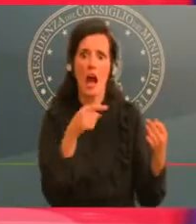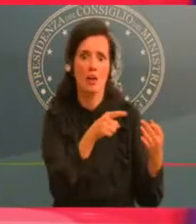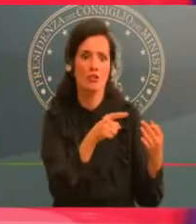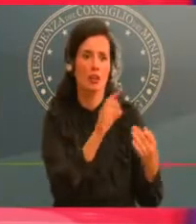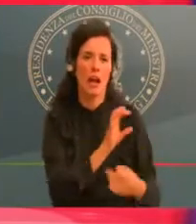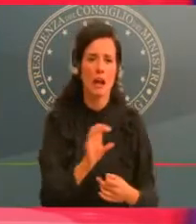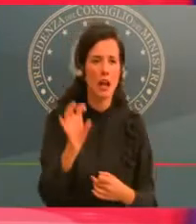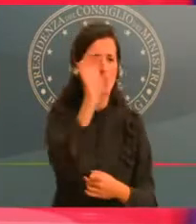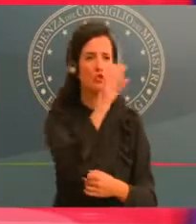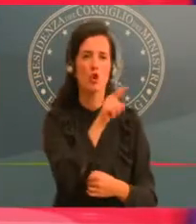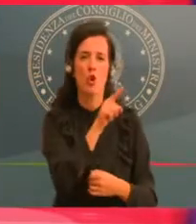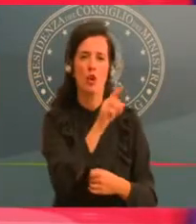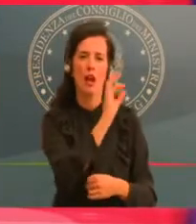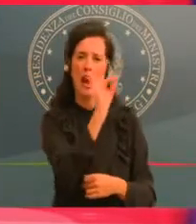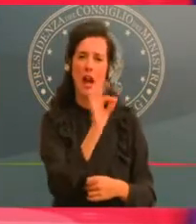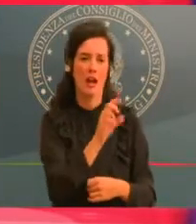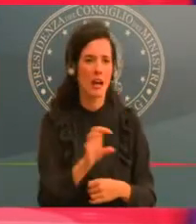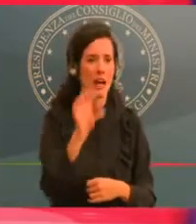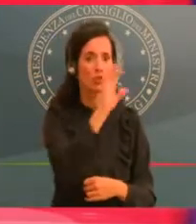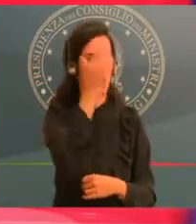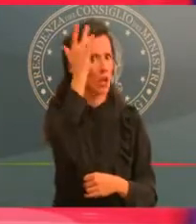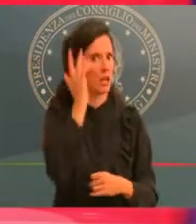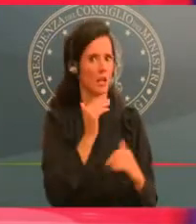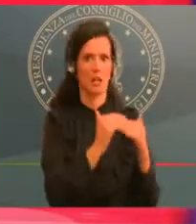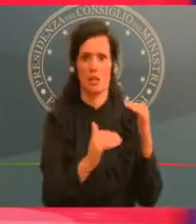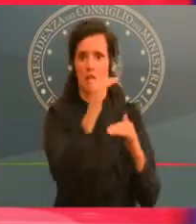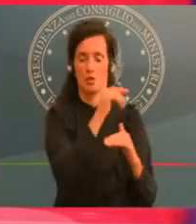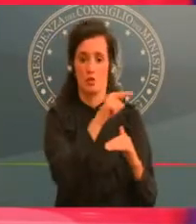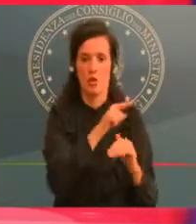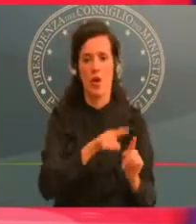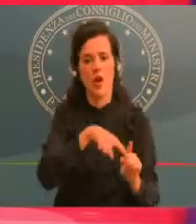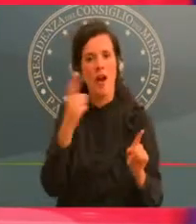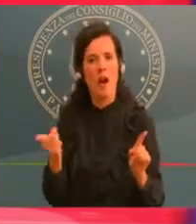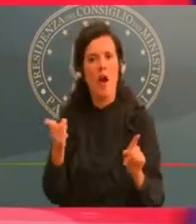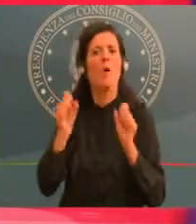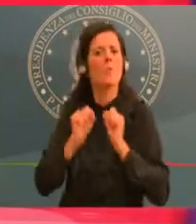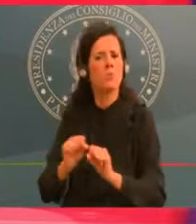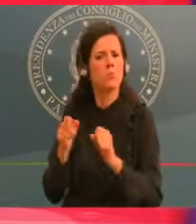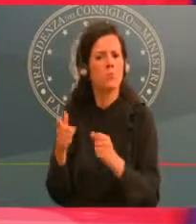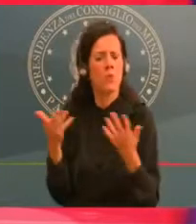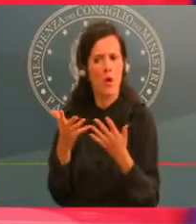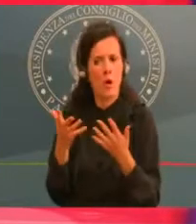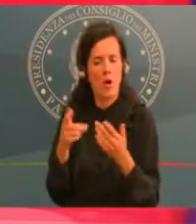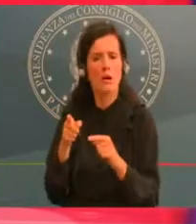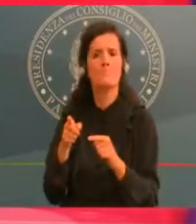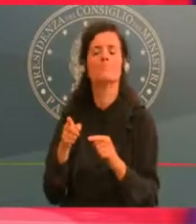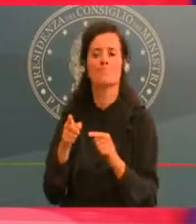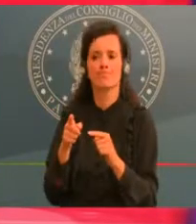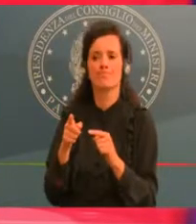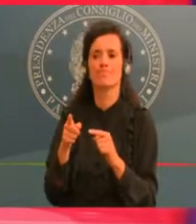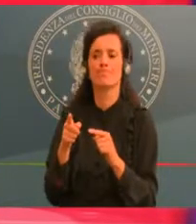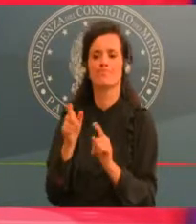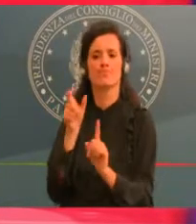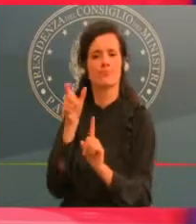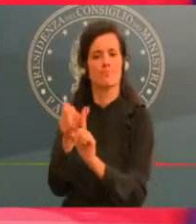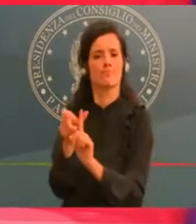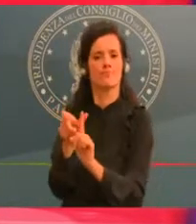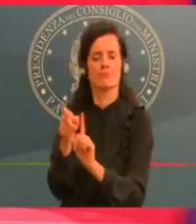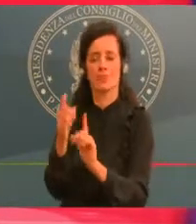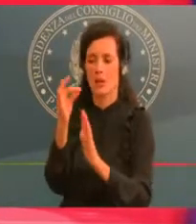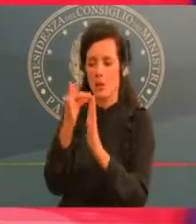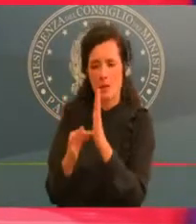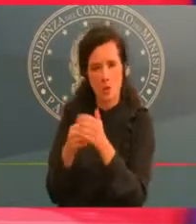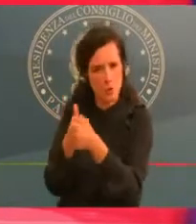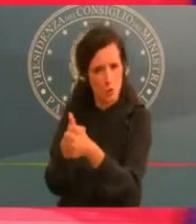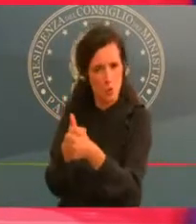inturre, per imporre misure ragionevolmente restrittive per quelle aree del Paese dove invece la situazione